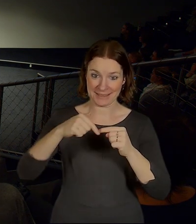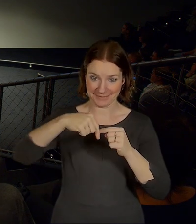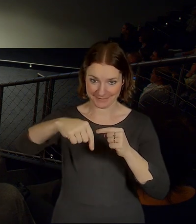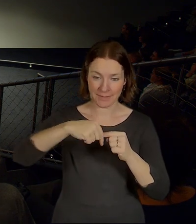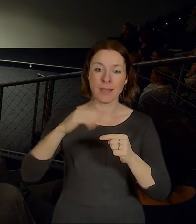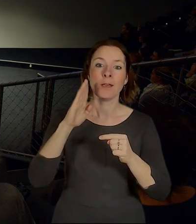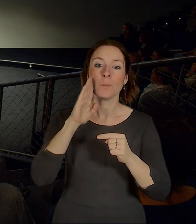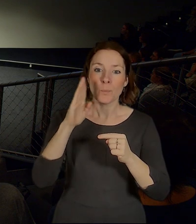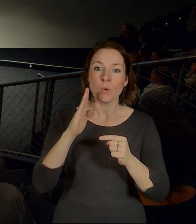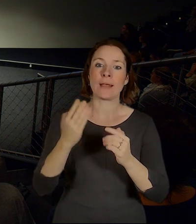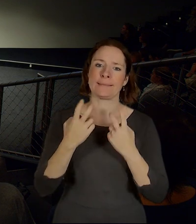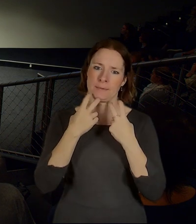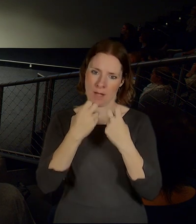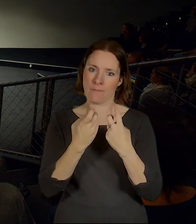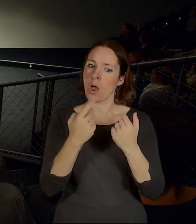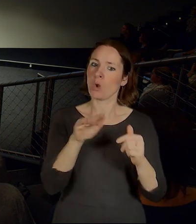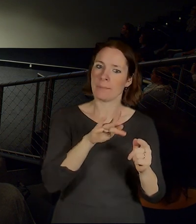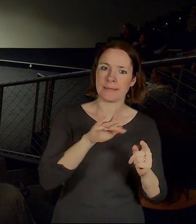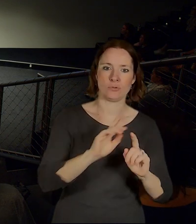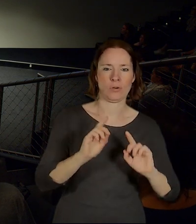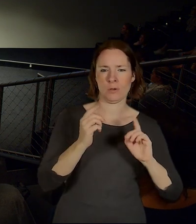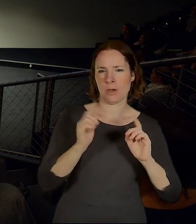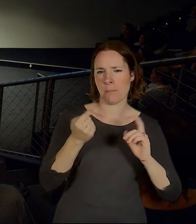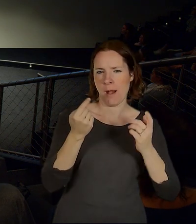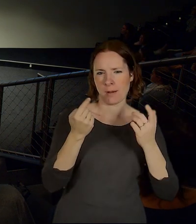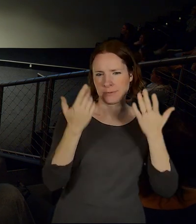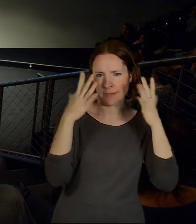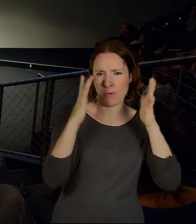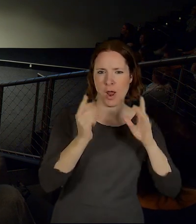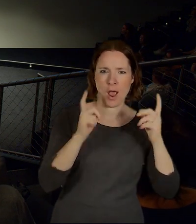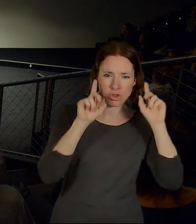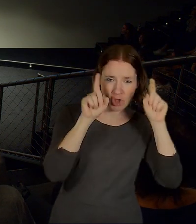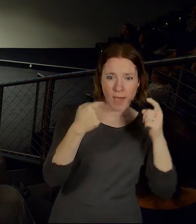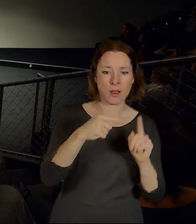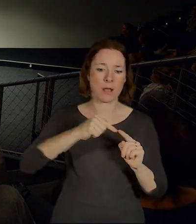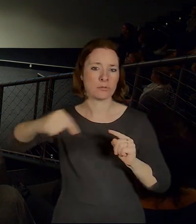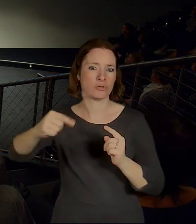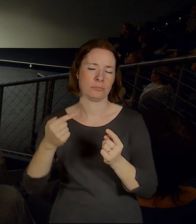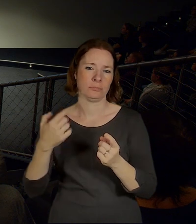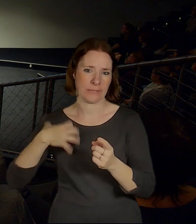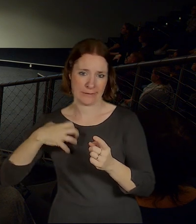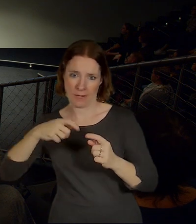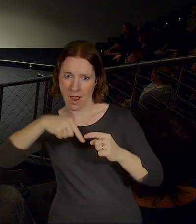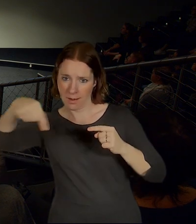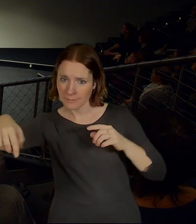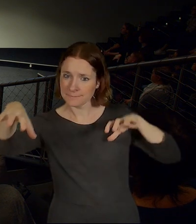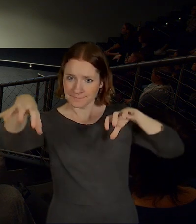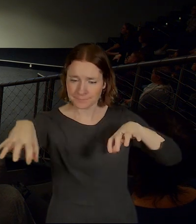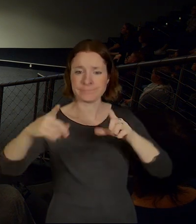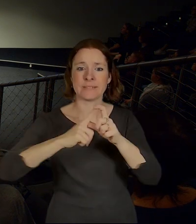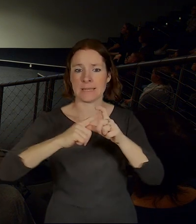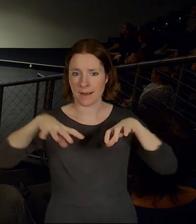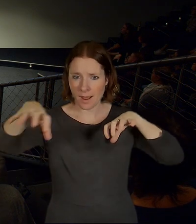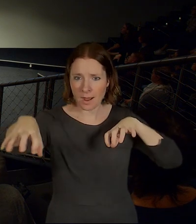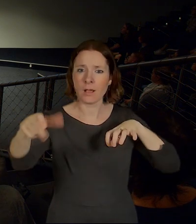vede z divoké šárky na dědinu. To je vlastně, já zkusím přece jenom nějak ukázat, abyste měli rámcovou představu, to je